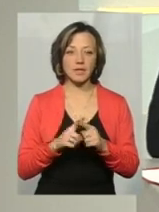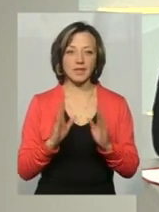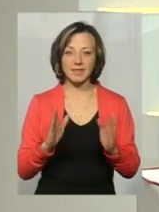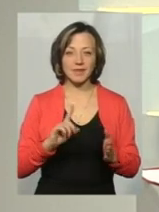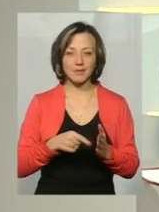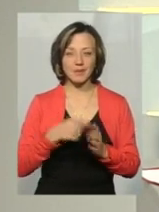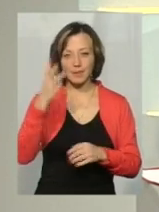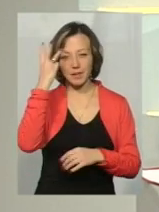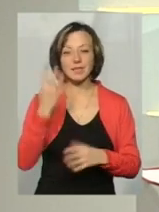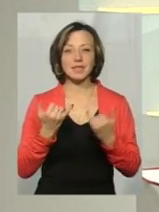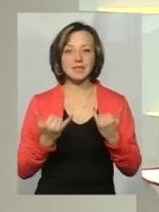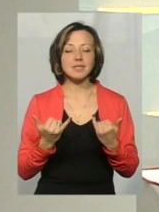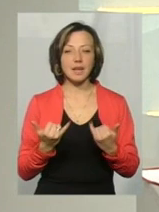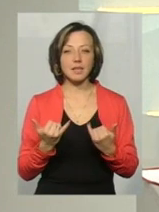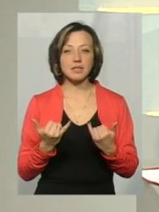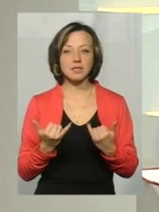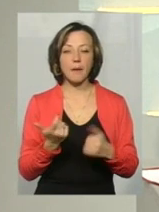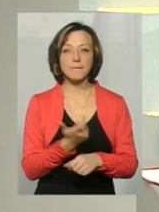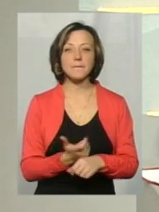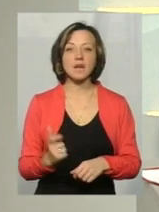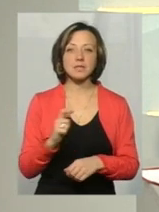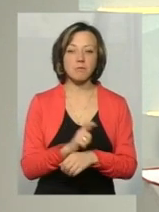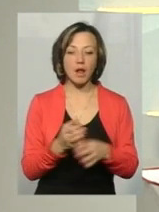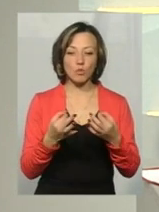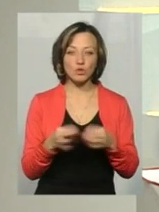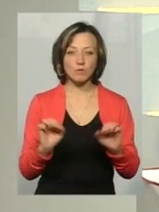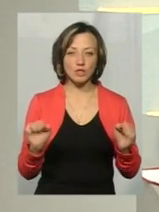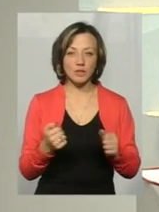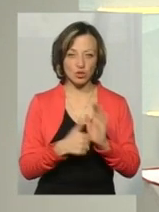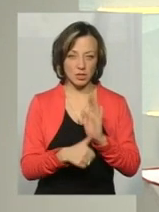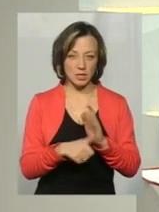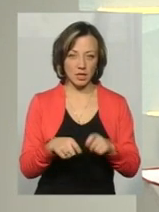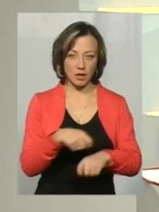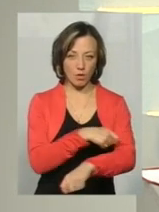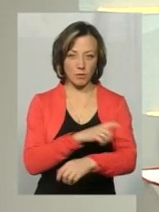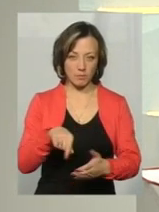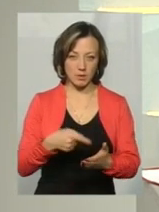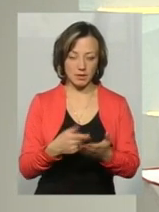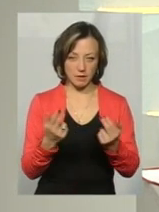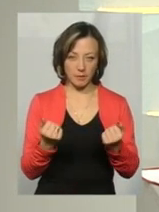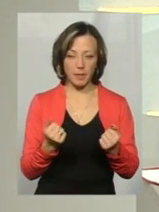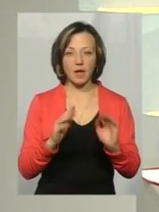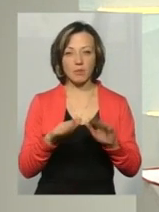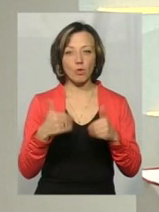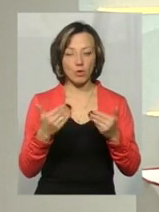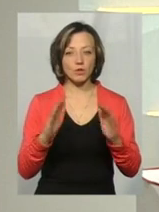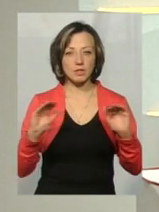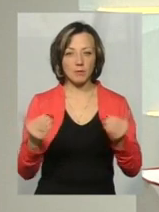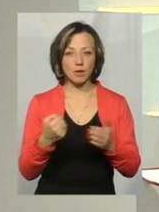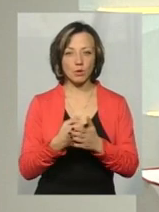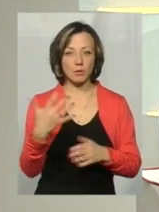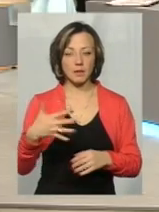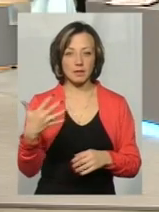Хмельницькому. Зараз максимально допустимо швидкість руху 60 км, так, в місті. Пропонується її зменшити до